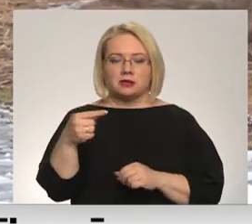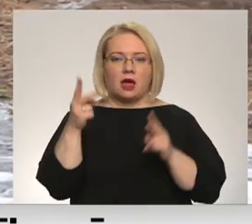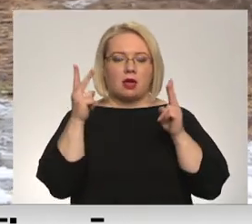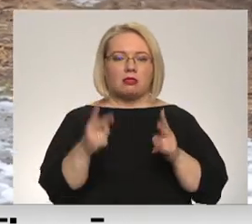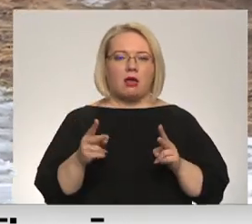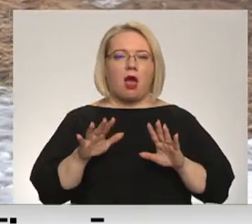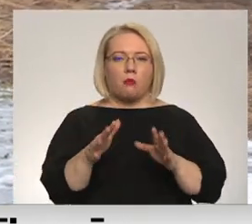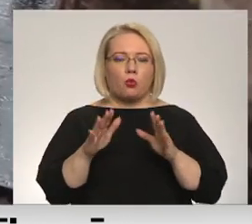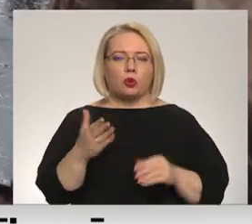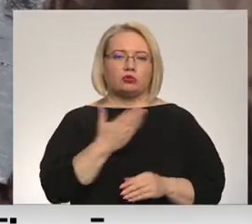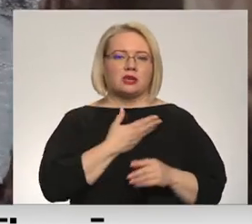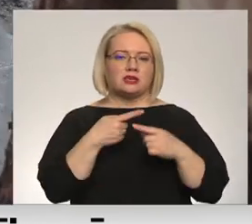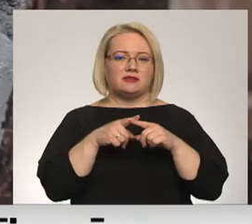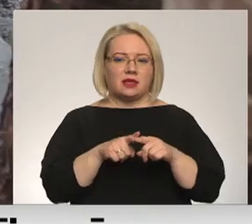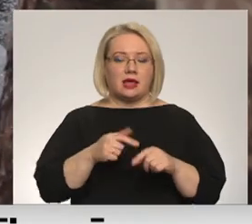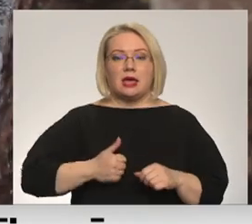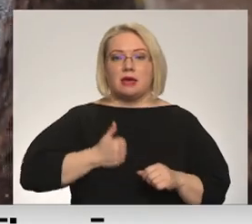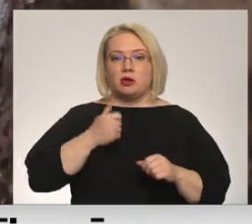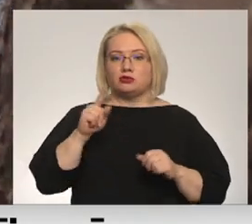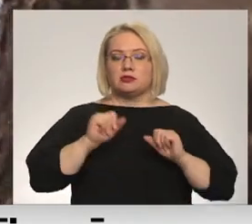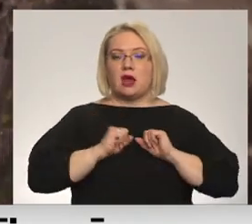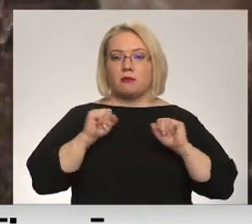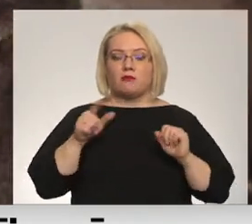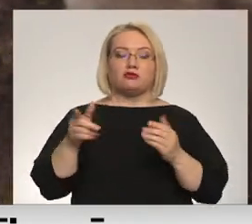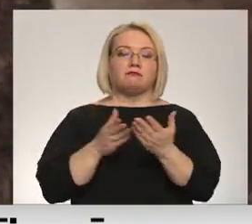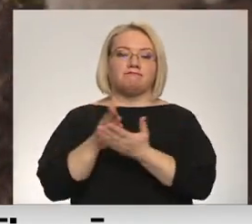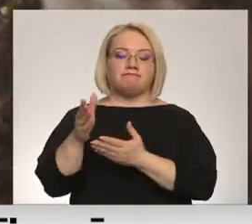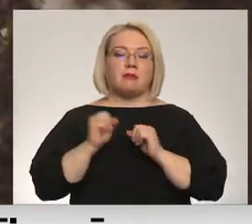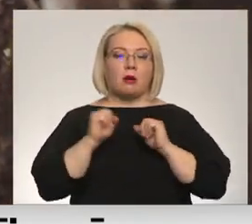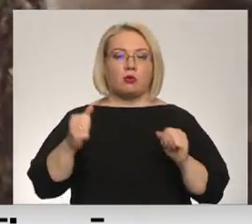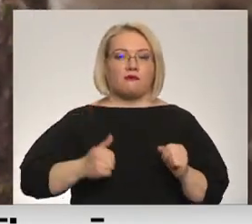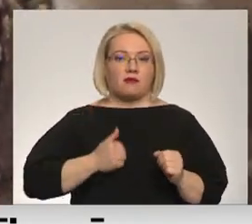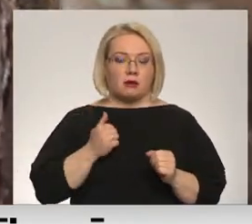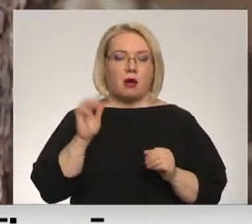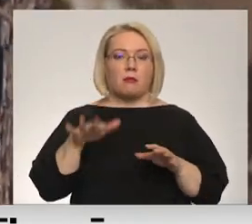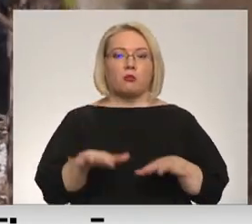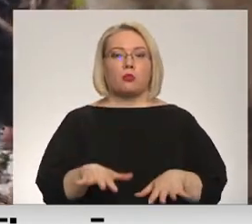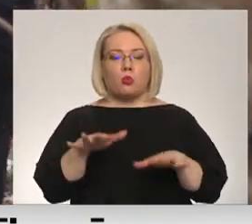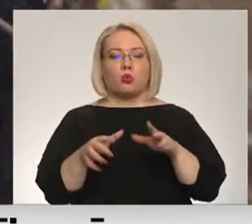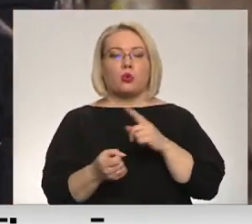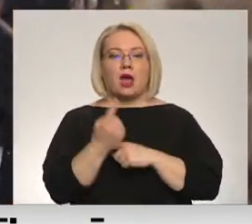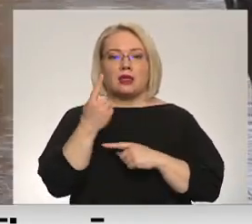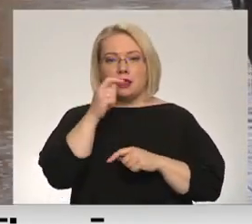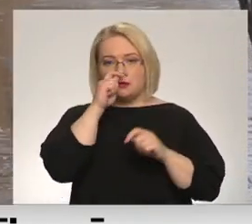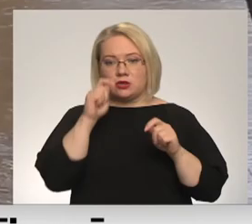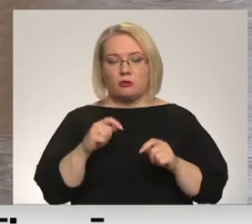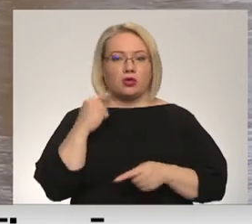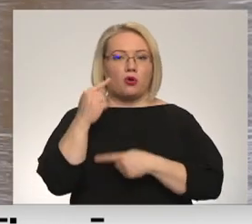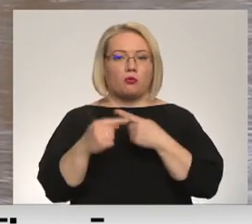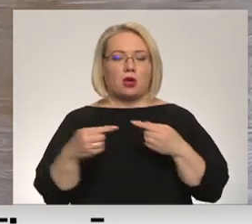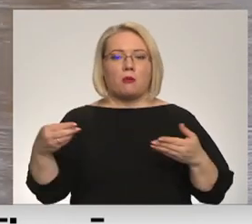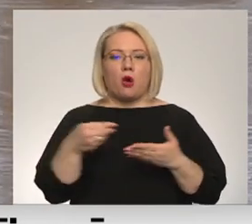un sadzīves tehnika. Īpašums ir apdrošināts. Gatis vērsies pepdrošinātā ar iesniegumu par plūdu radītajiem zaudēmiem, bet vēl joprojām